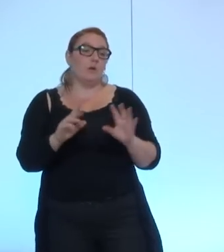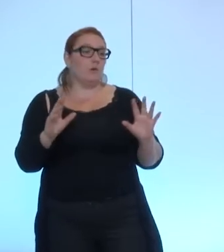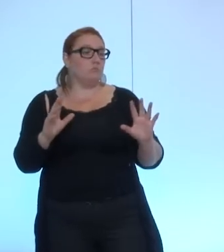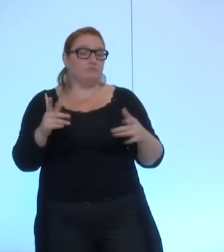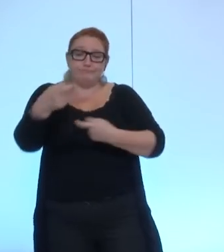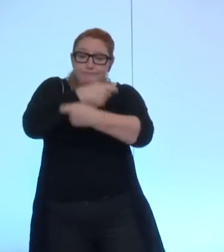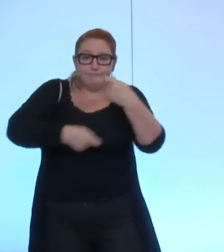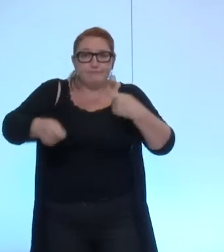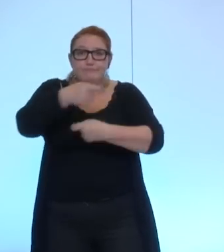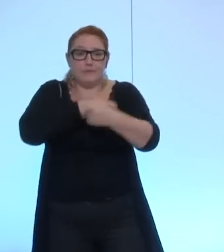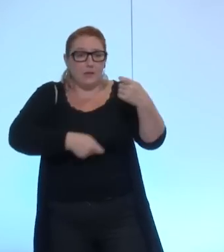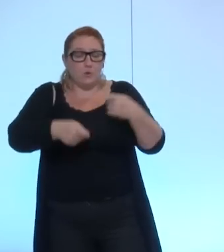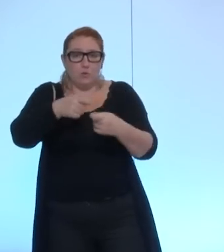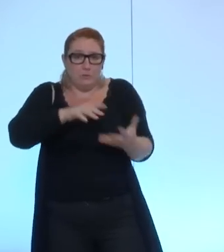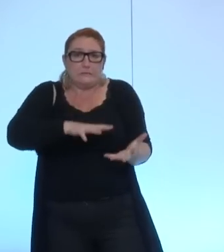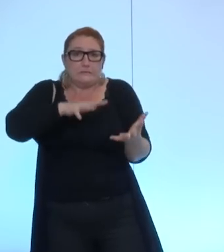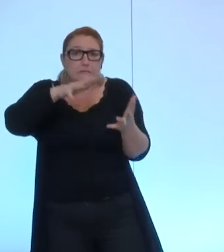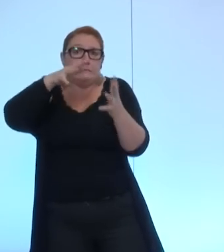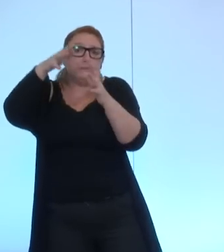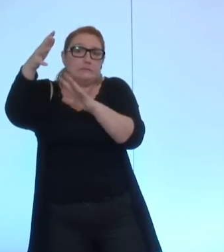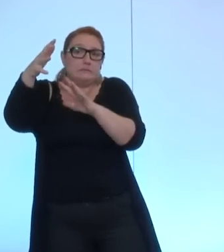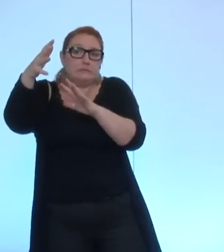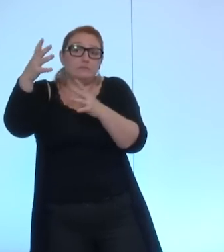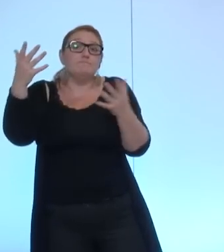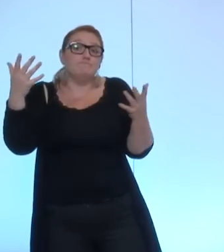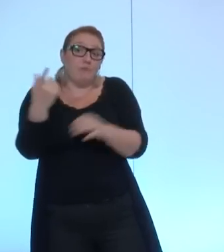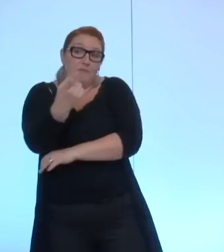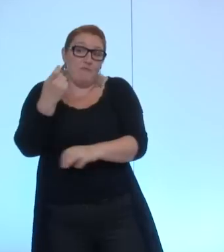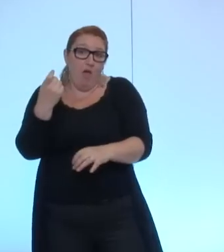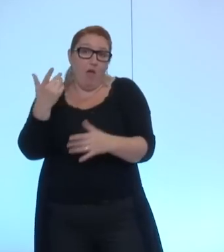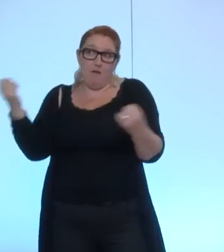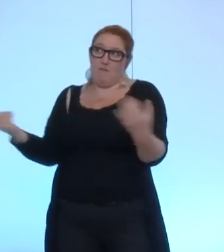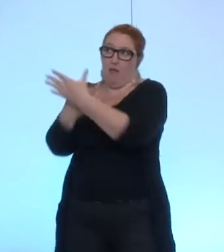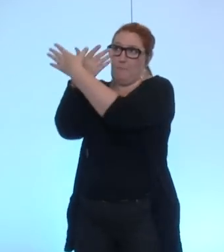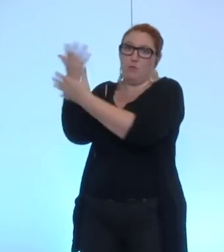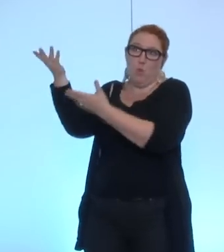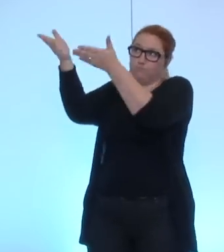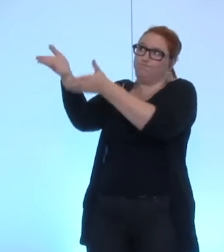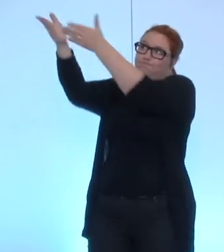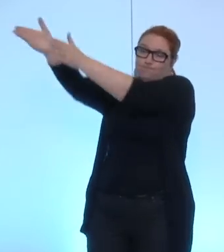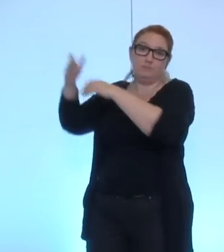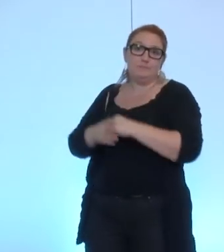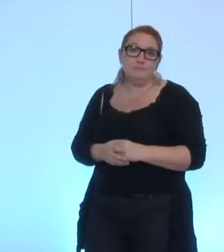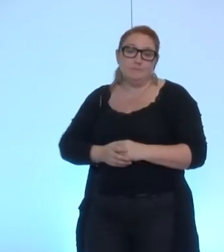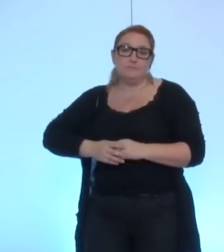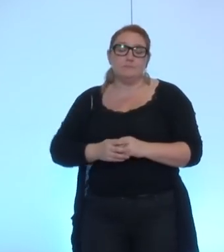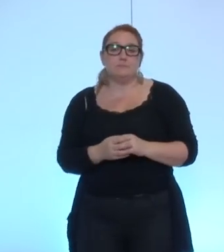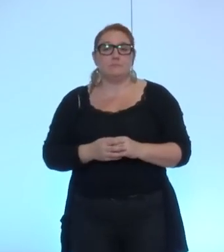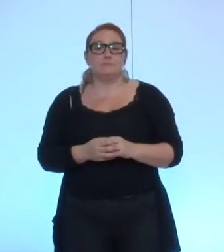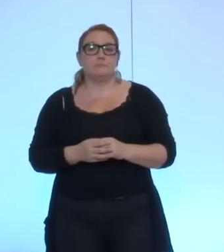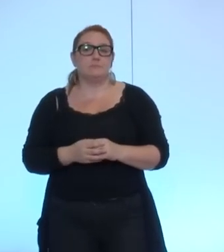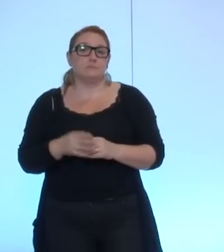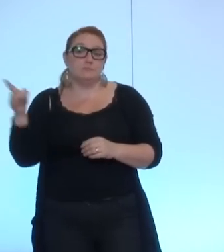économique qui effectivement est marquée notamment par la conditionnalité à l'échelle de la métropole la conditionnalité en termes d